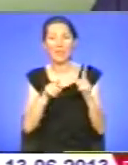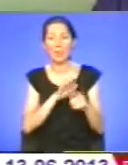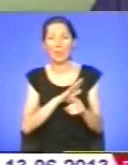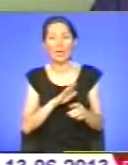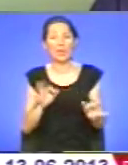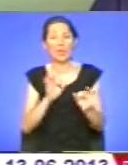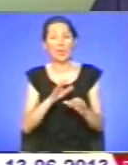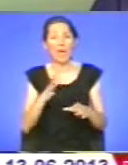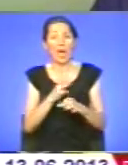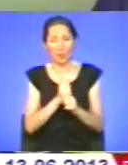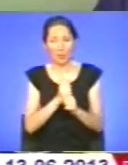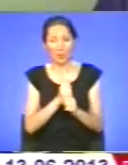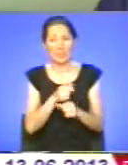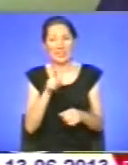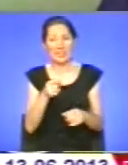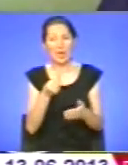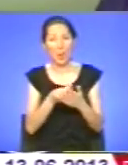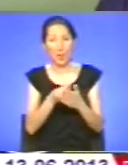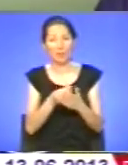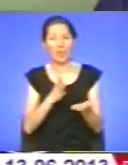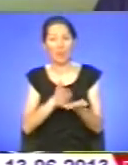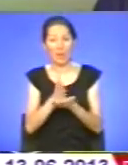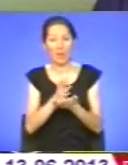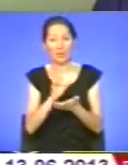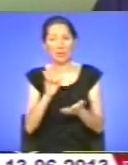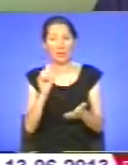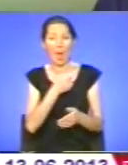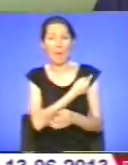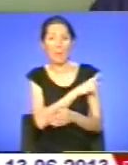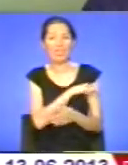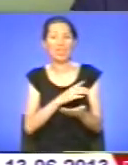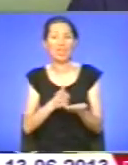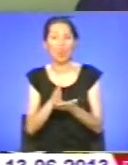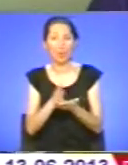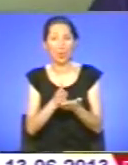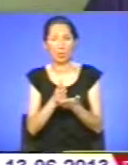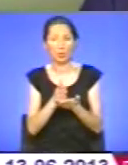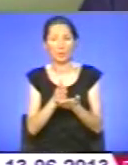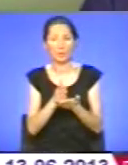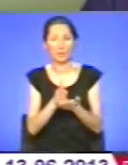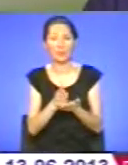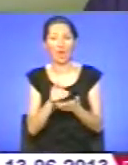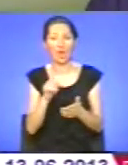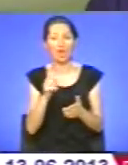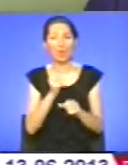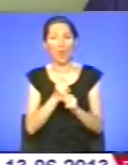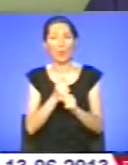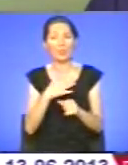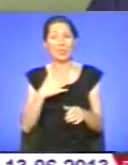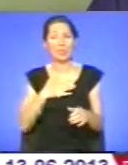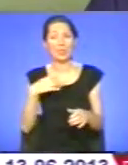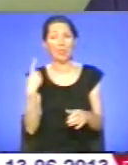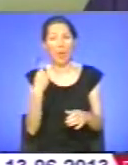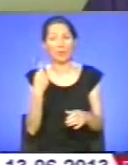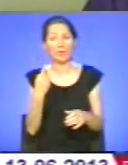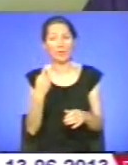не скорочувати, не закривати ці кошти, а направити якраз на медичну послугу. Тепер, що робиться в нас в області?